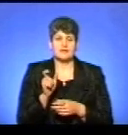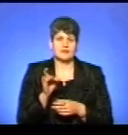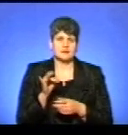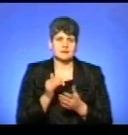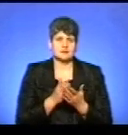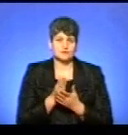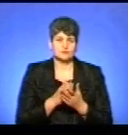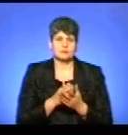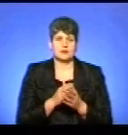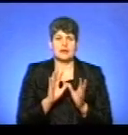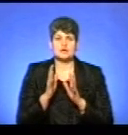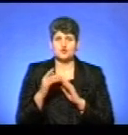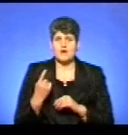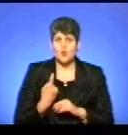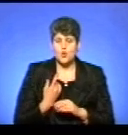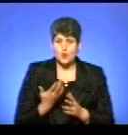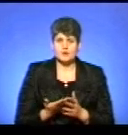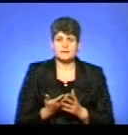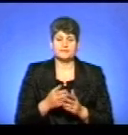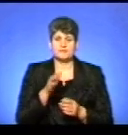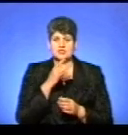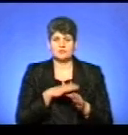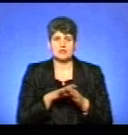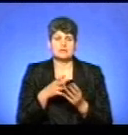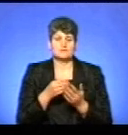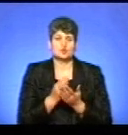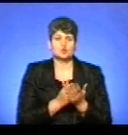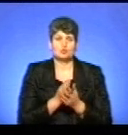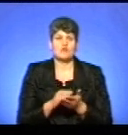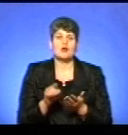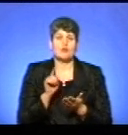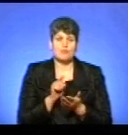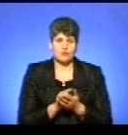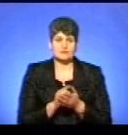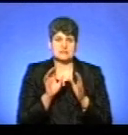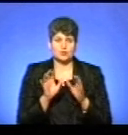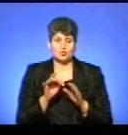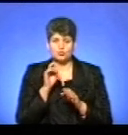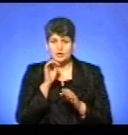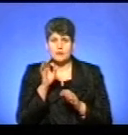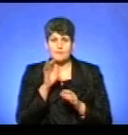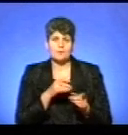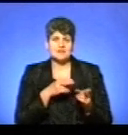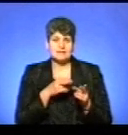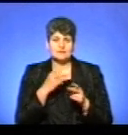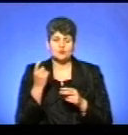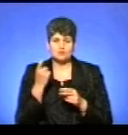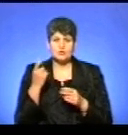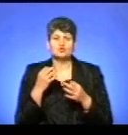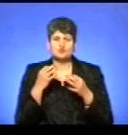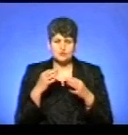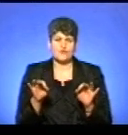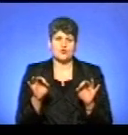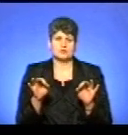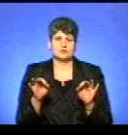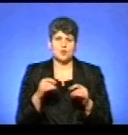і лісові охоронні під час виконання своїх службових обов'язків закону України промисловського господарства та полювання дозволено